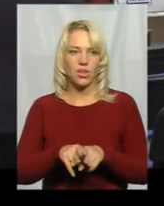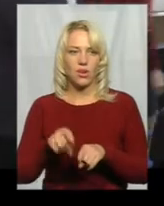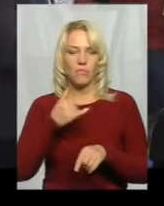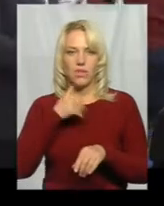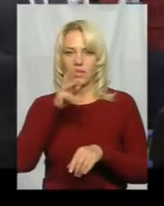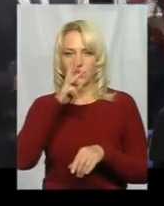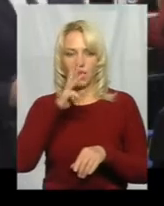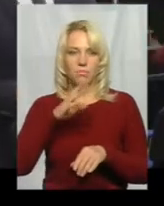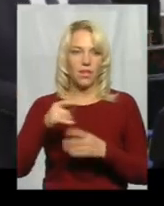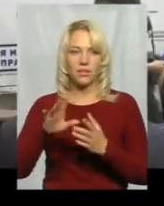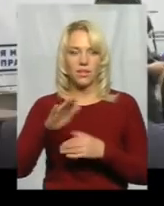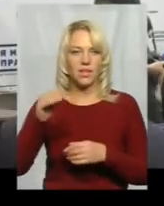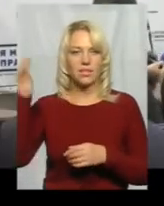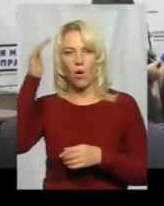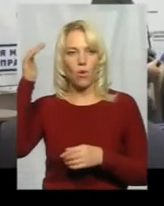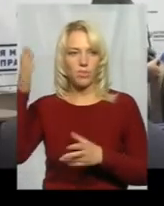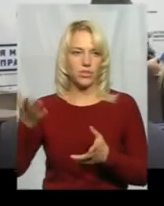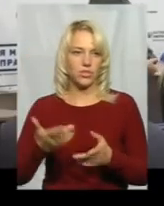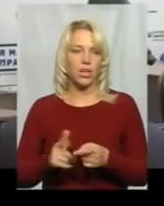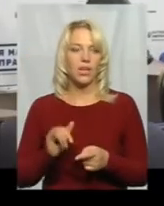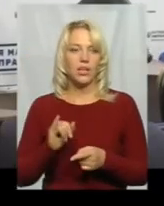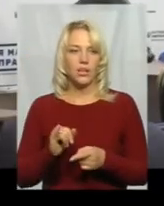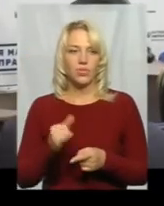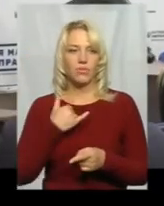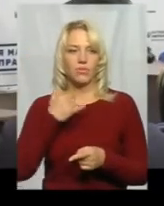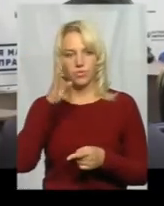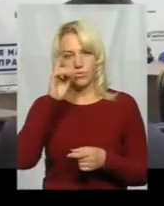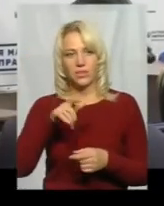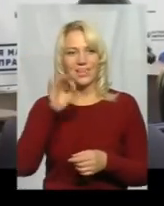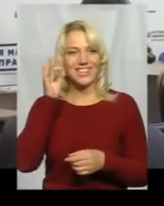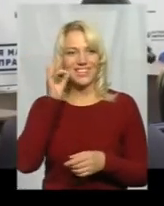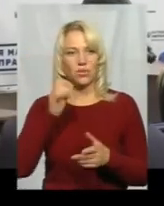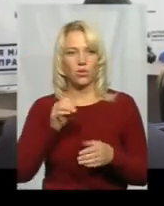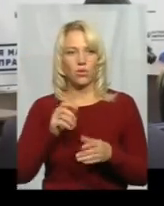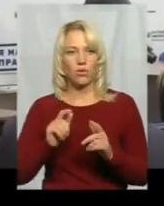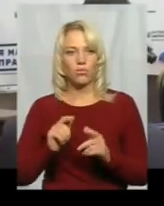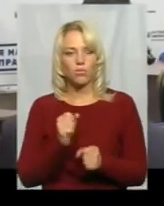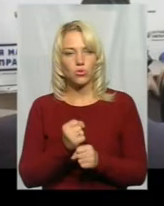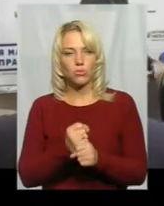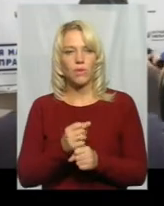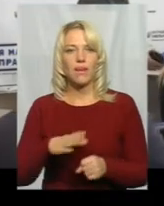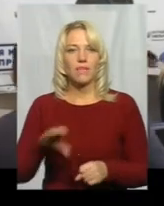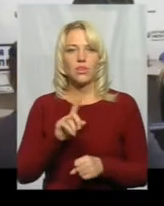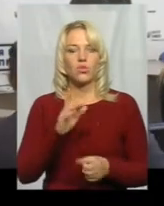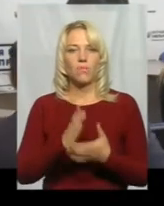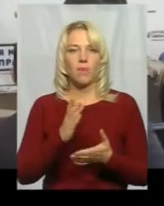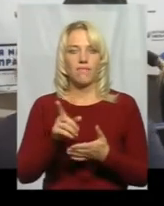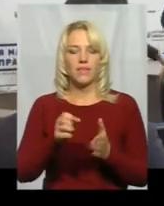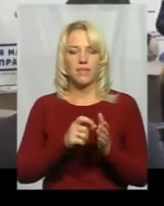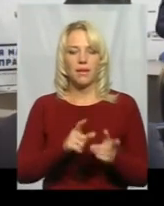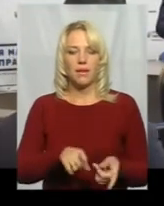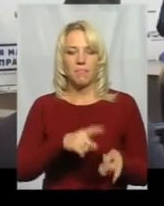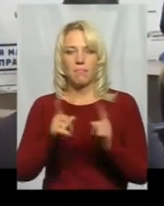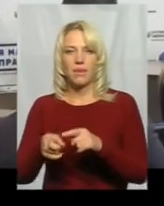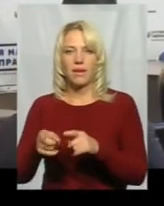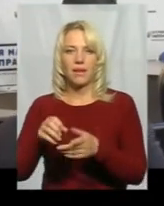заплата не заоблачена. Ну, він просто хитро поступає, він все, що він мав, він переписав, я навіть не знаю,